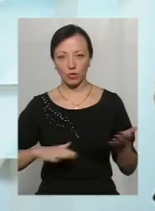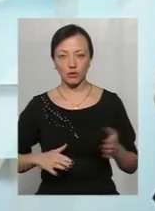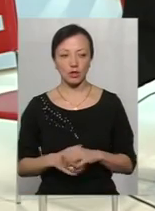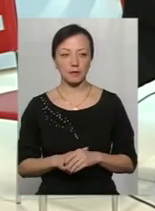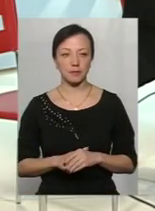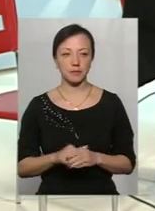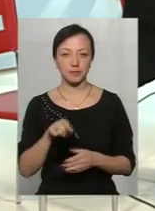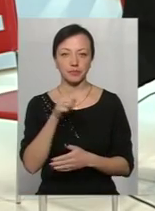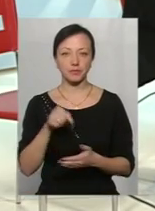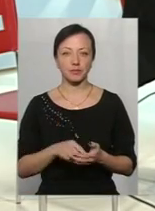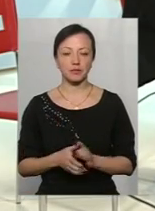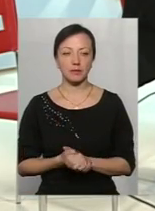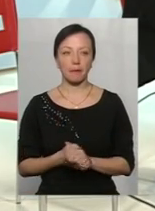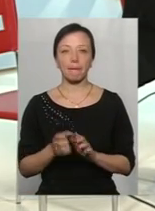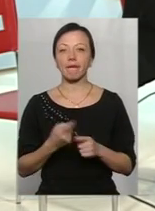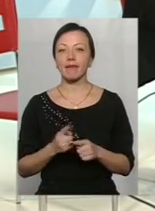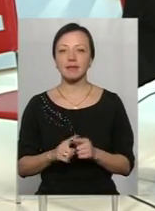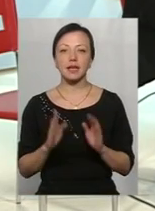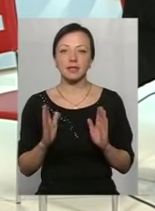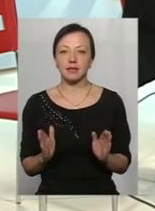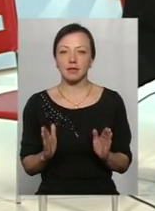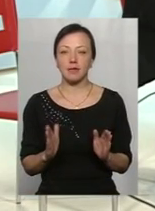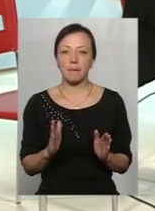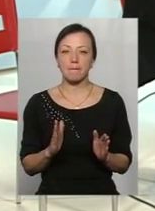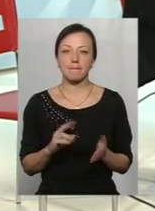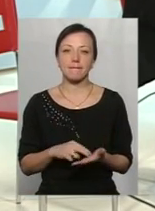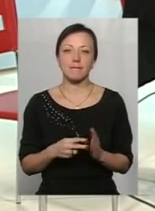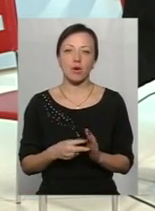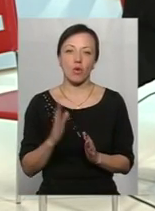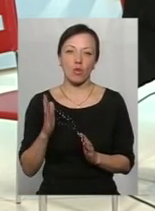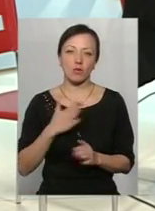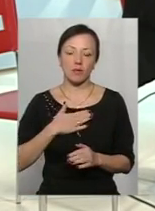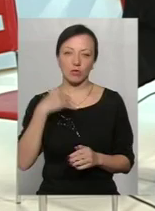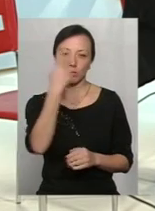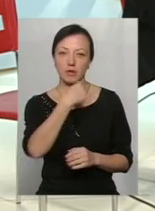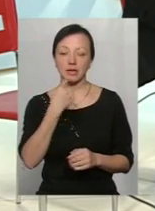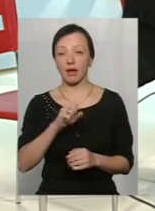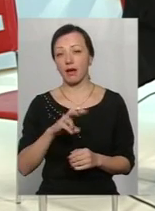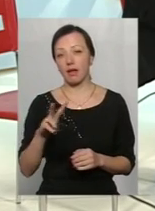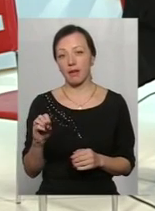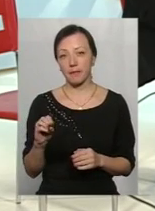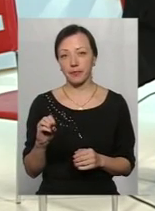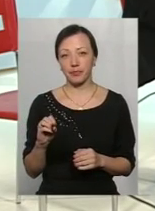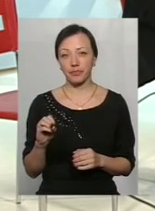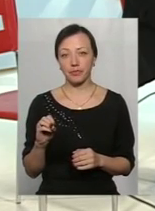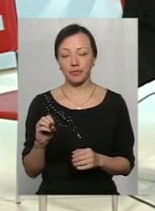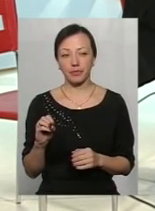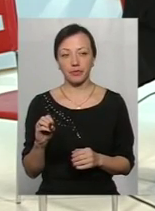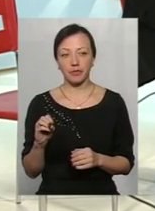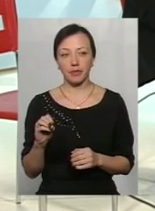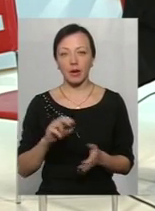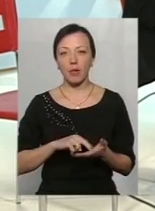реформувати? Це тільки прогноз і суб'єктивний прогноз, але прогноз,